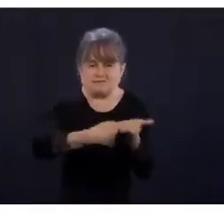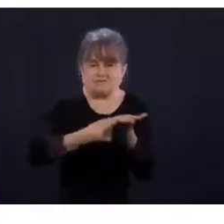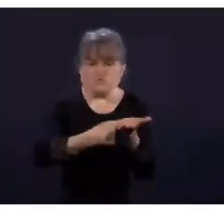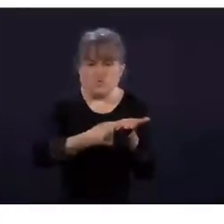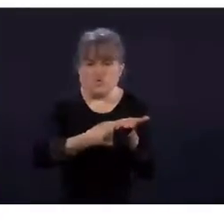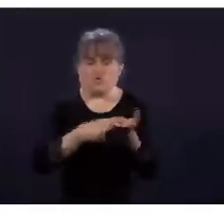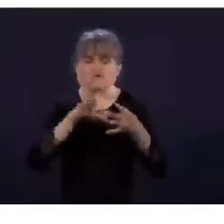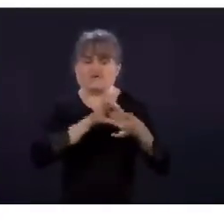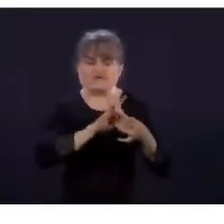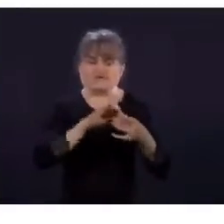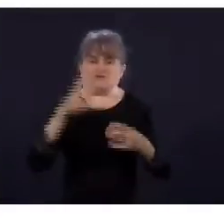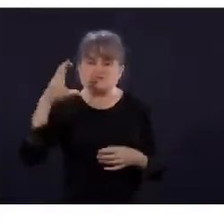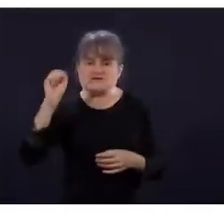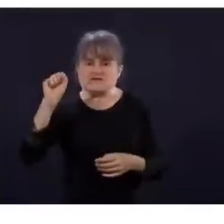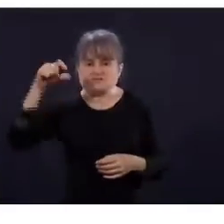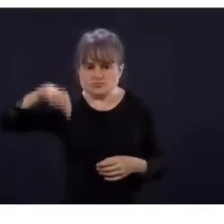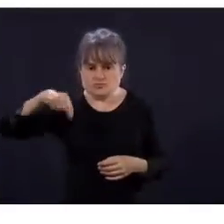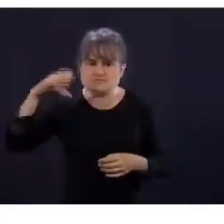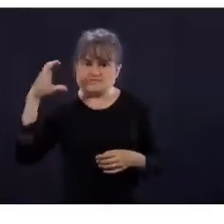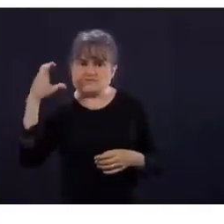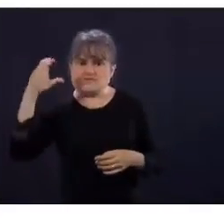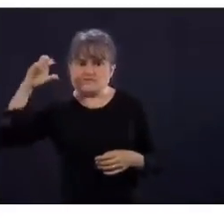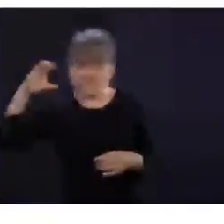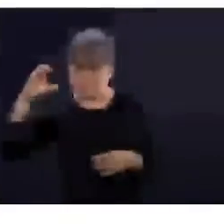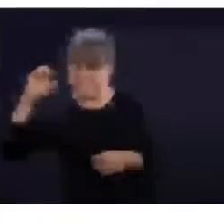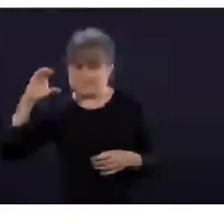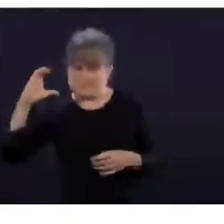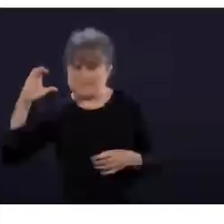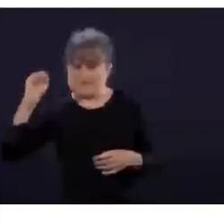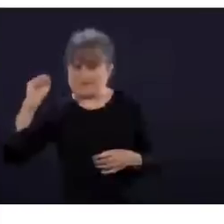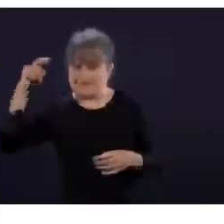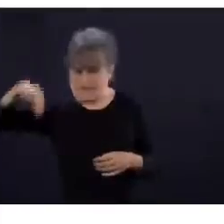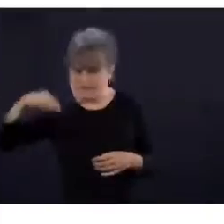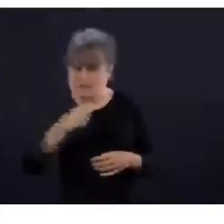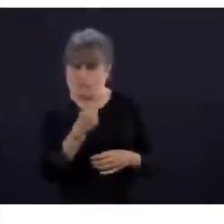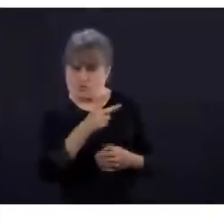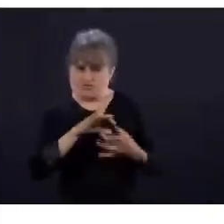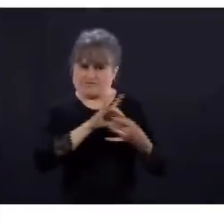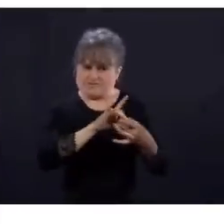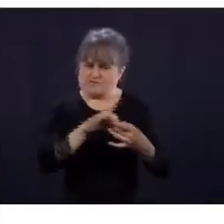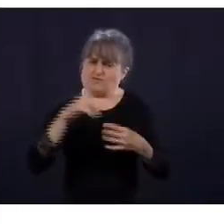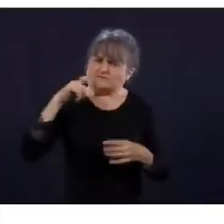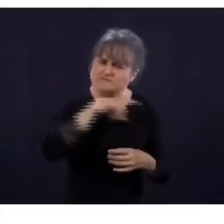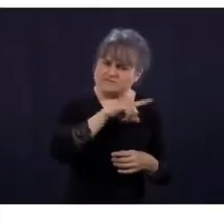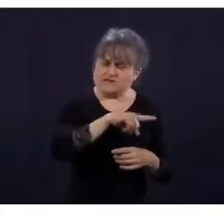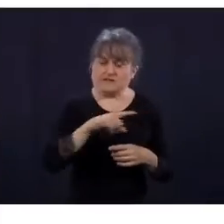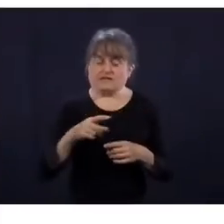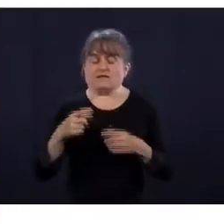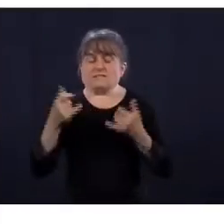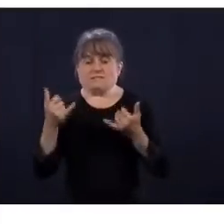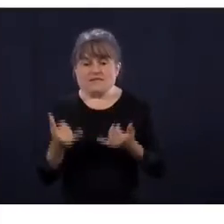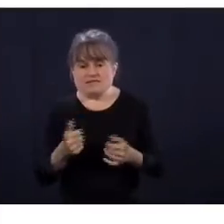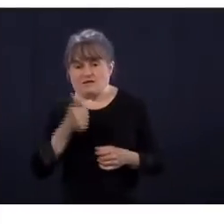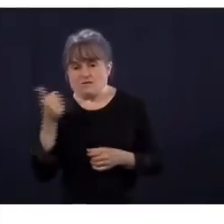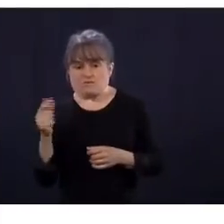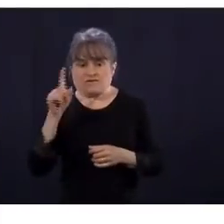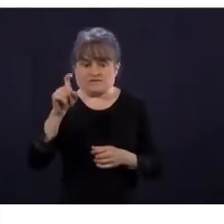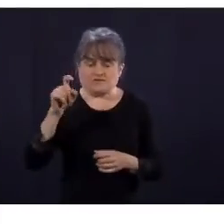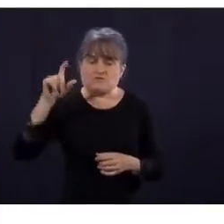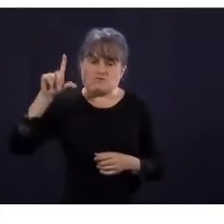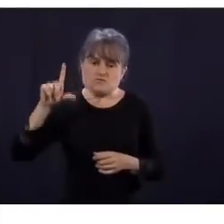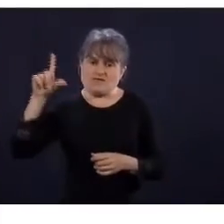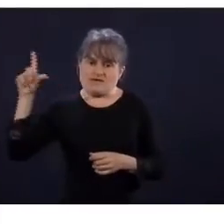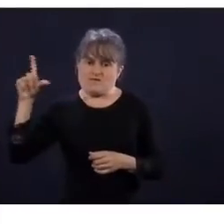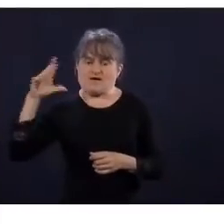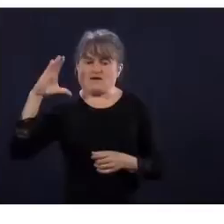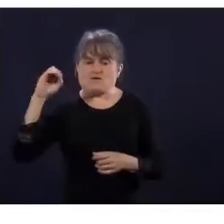vous allez permettre le port du masque. Moi, il des enseignants qui me disent, écoutez, c'est une